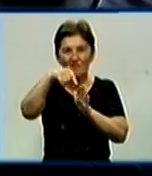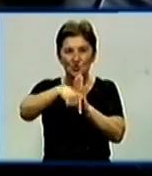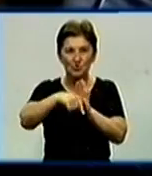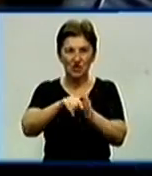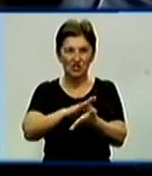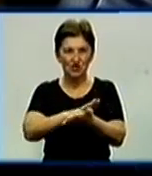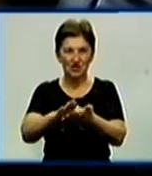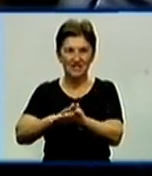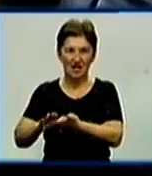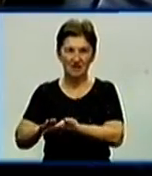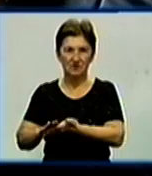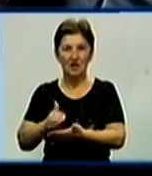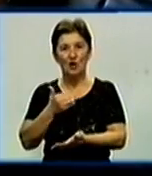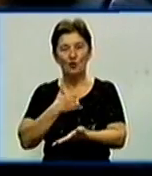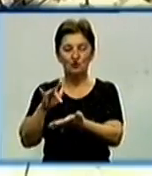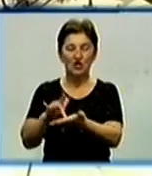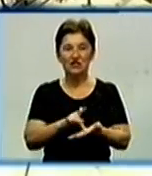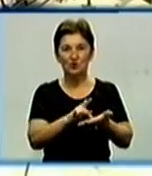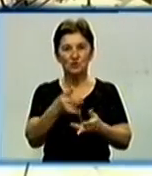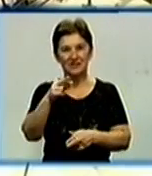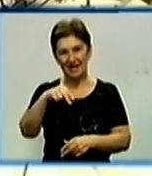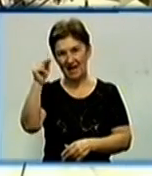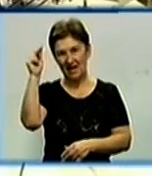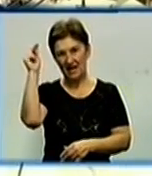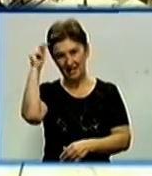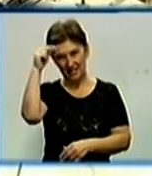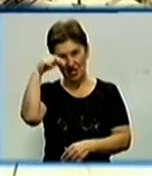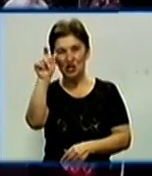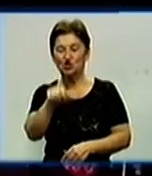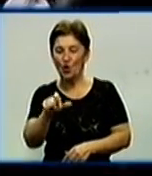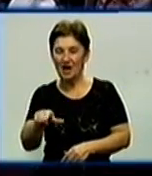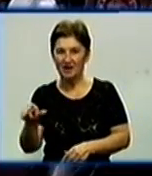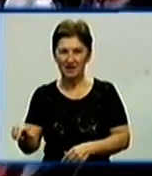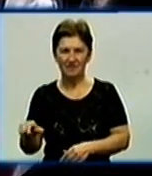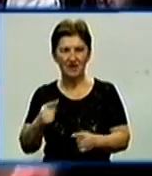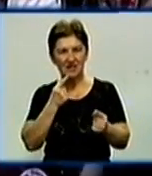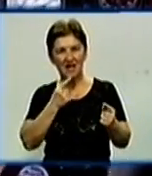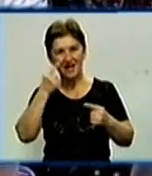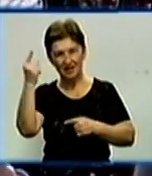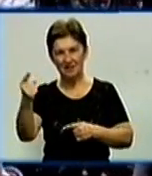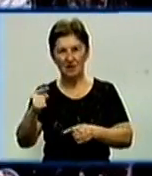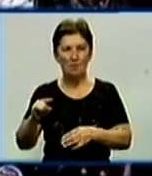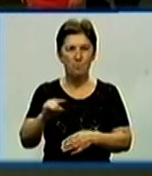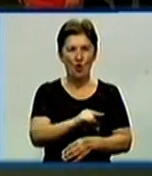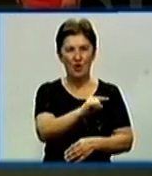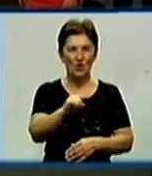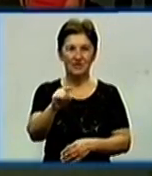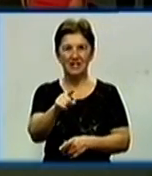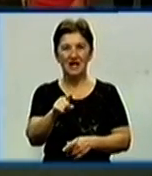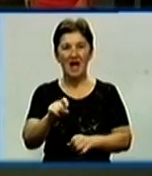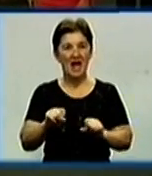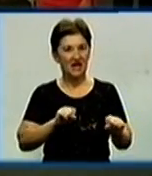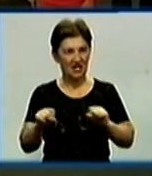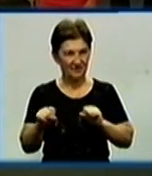стан. Тут планують влаштувати екскурсії для школярів. На великих екранах моделюватимуть польоти, близькі до реального часу. Керівництво льотної